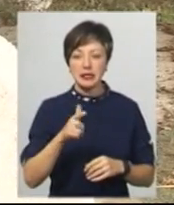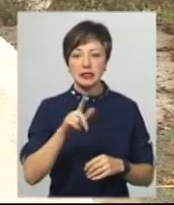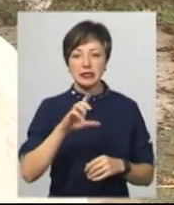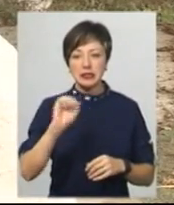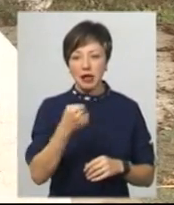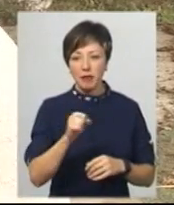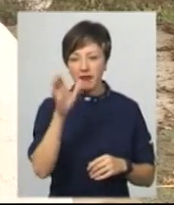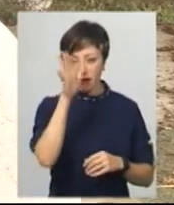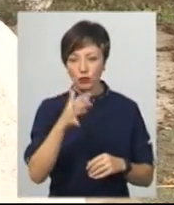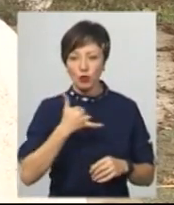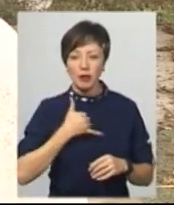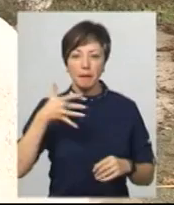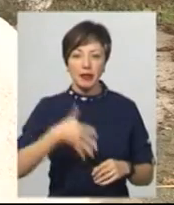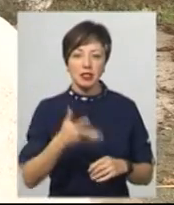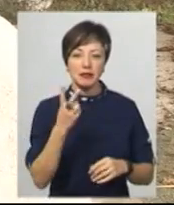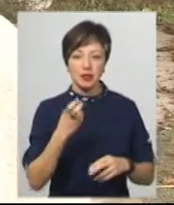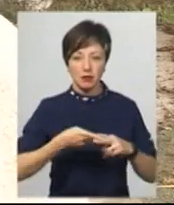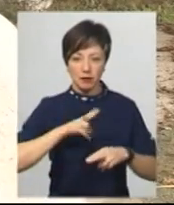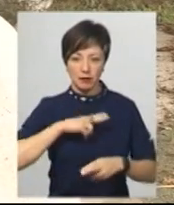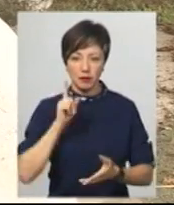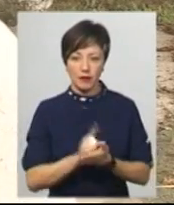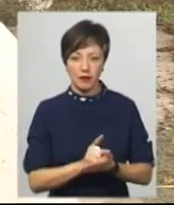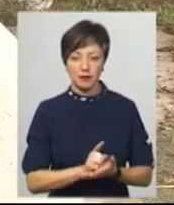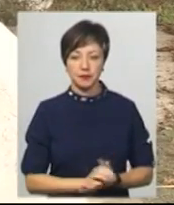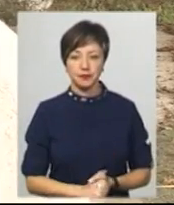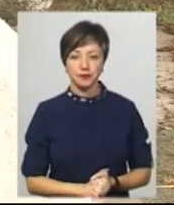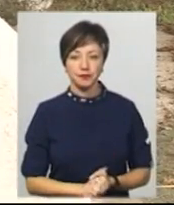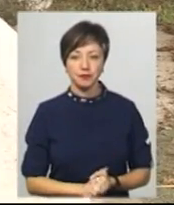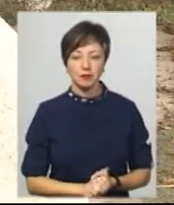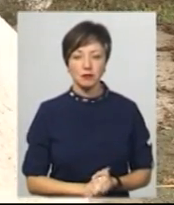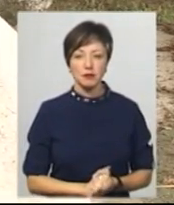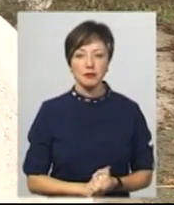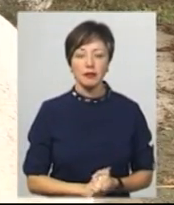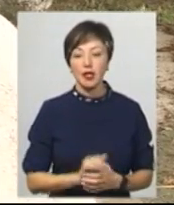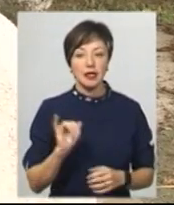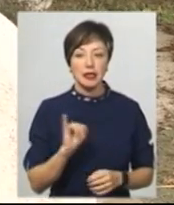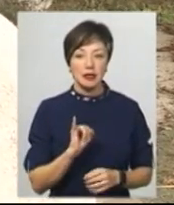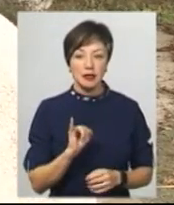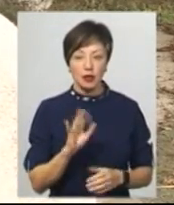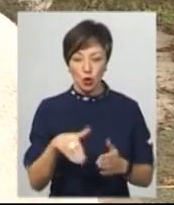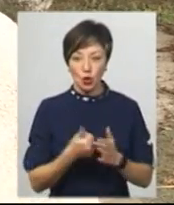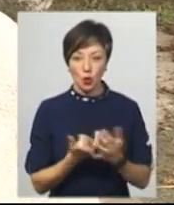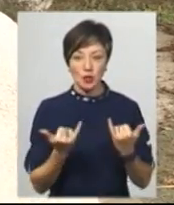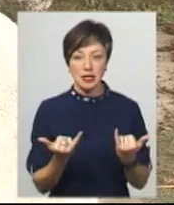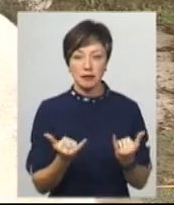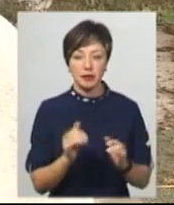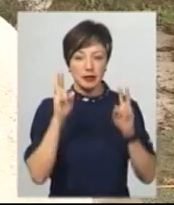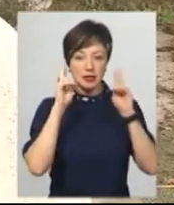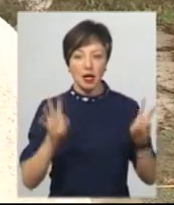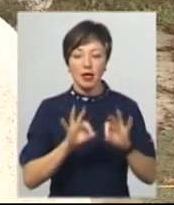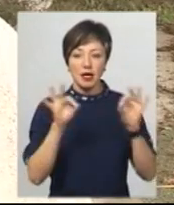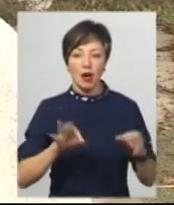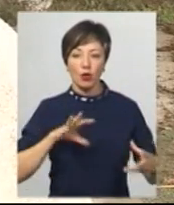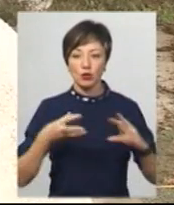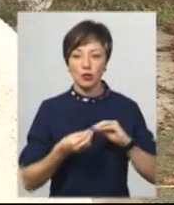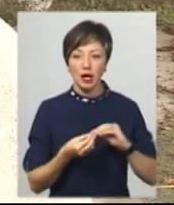мене п'ять тисяч двісті вона мені повинна віддати. І до цих пір, не знаю, ніякого